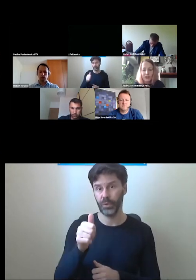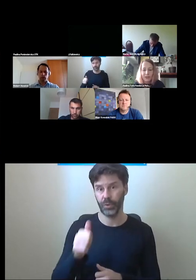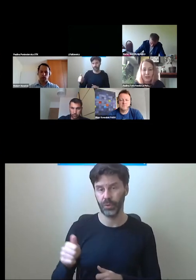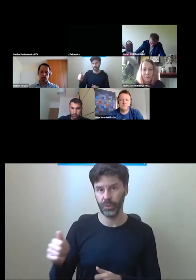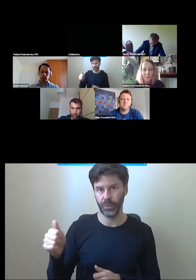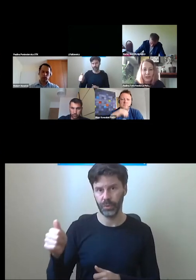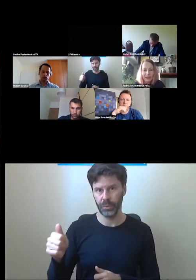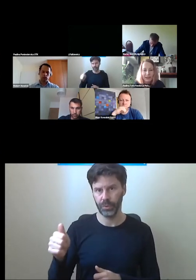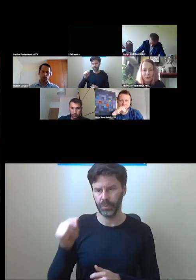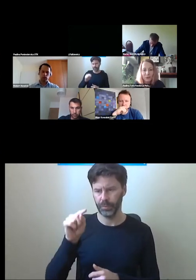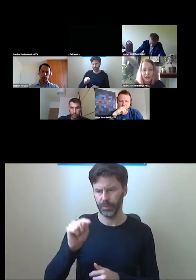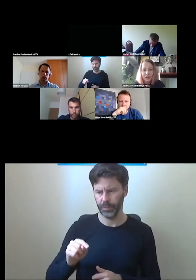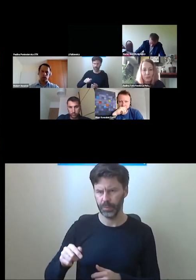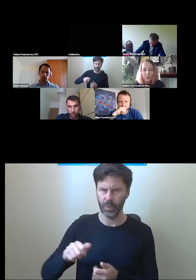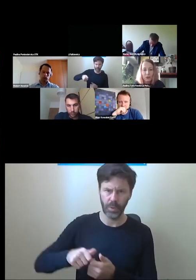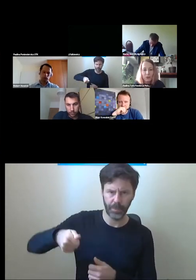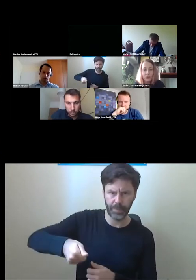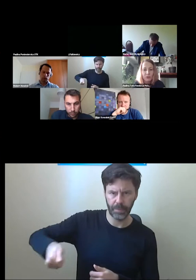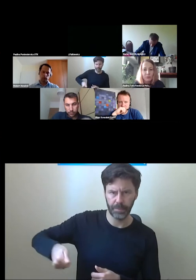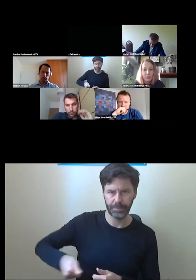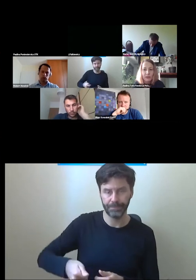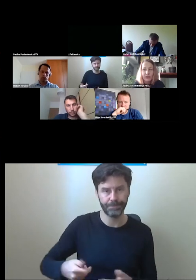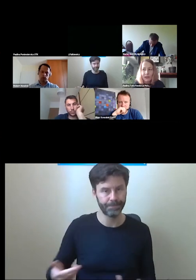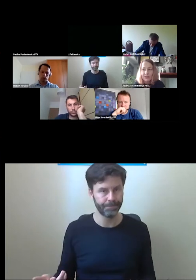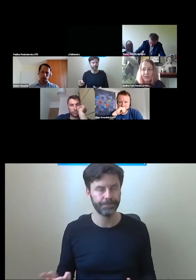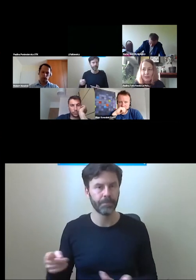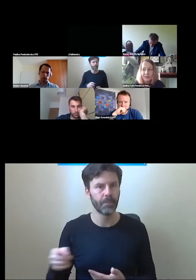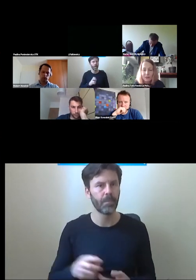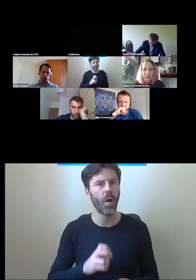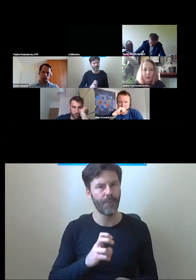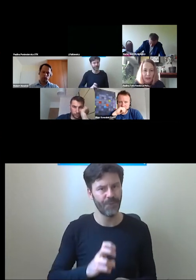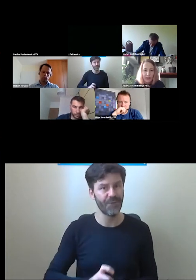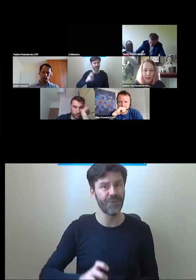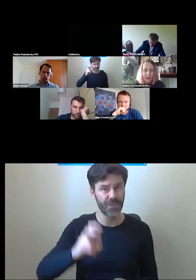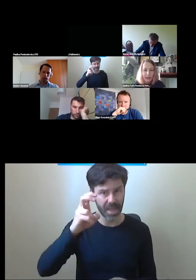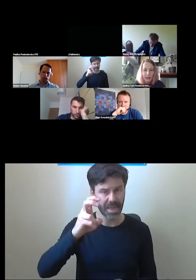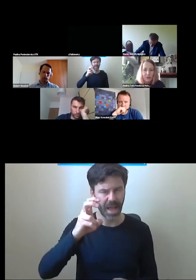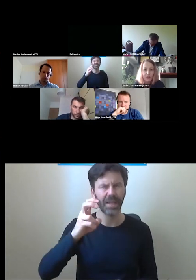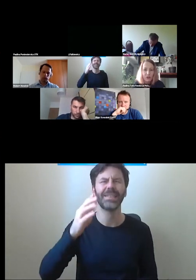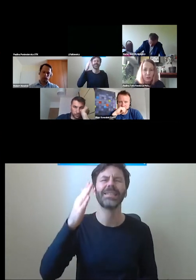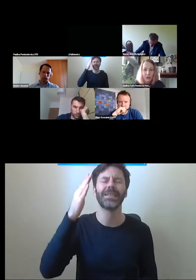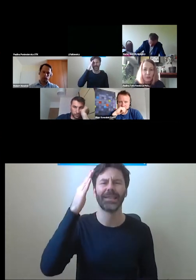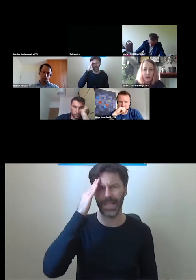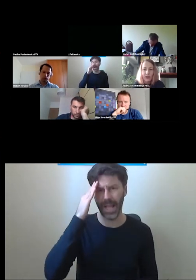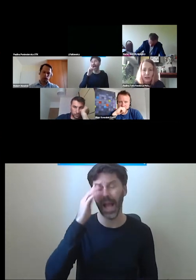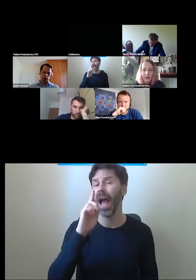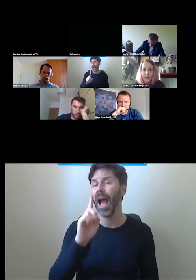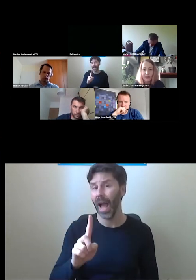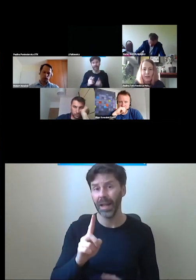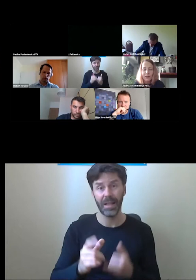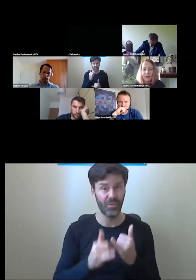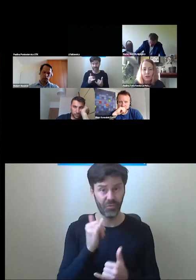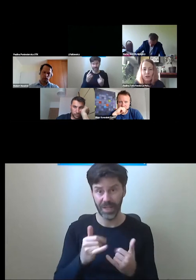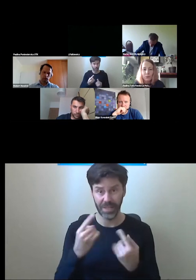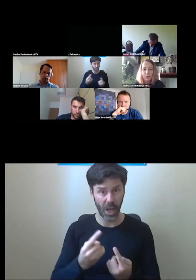układzie. Także generalnie winda, jako przedmiot, jest dla nas całkiem znana. Natomiast, żeby ona była idealna